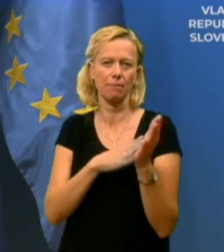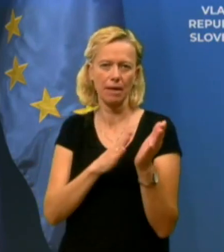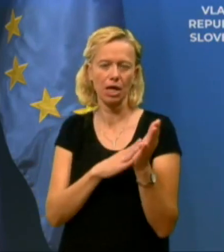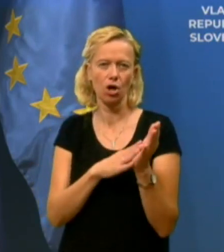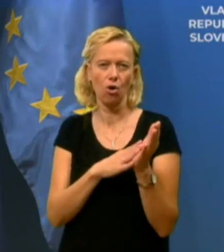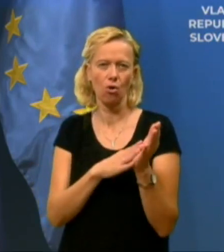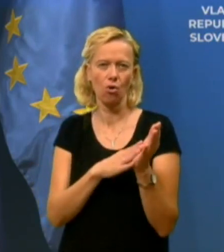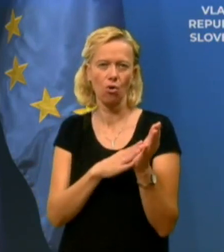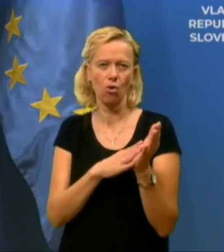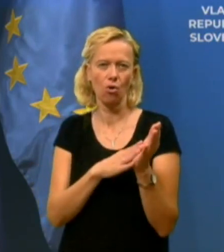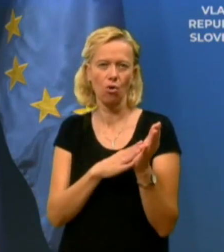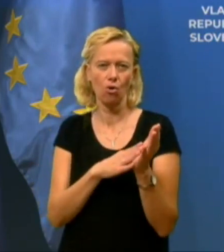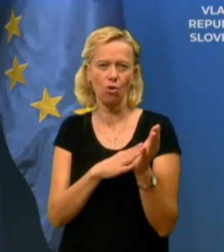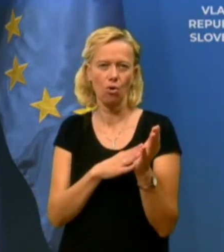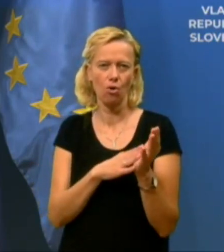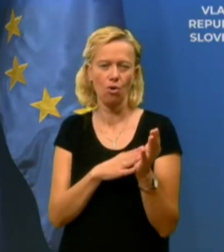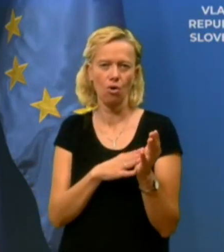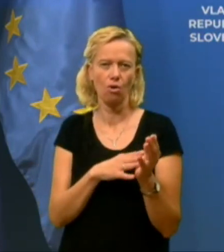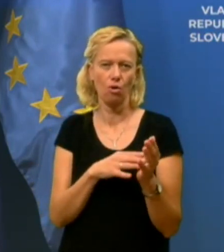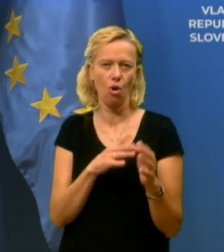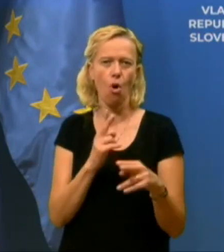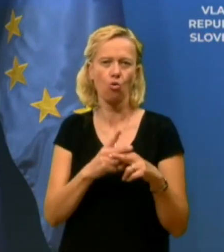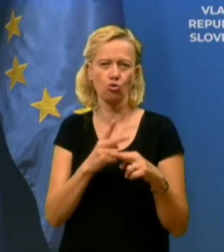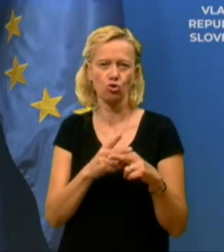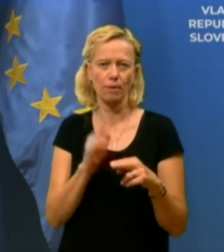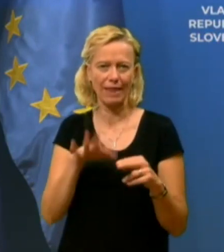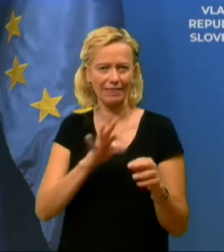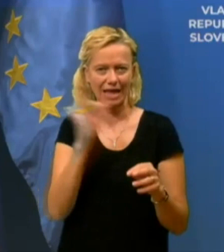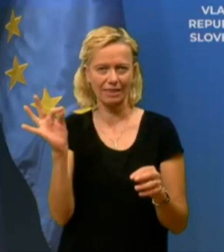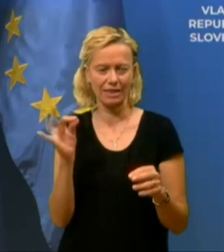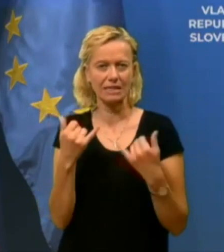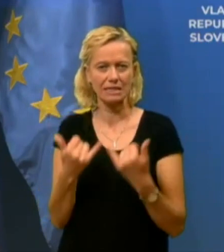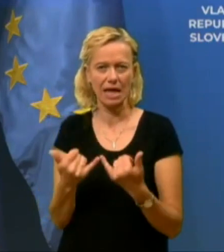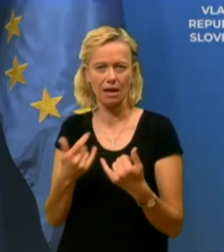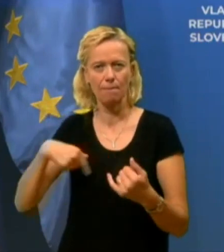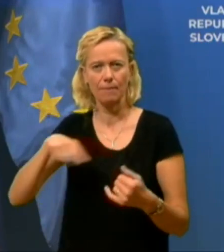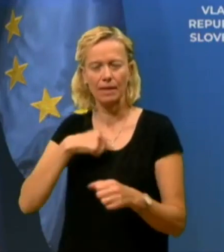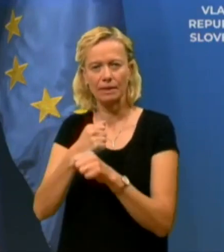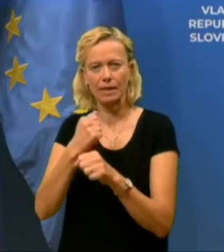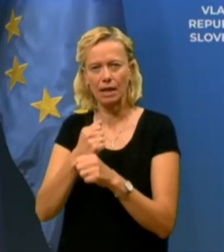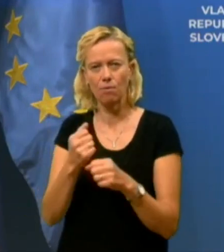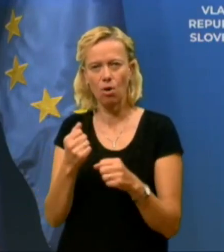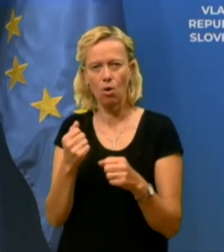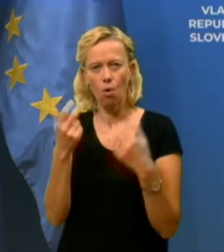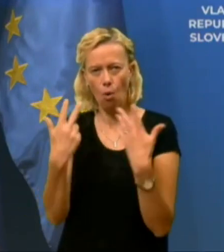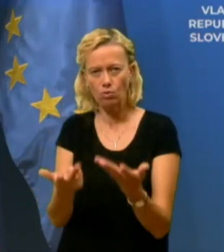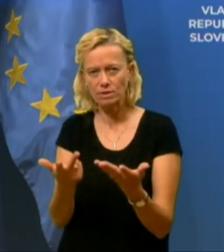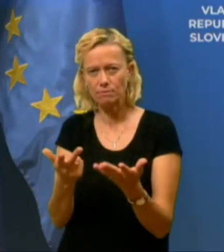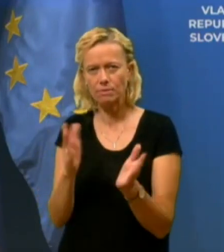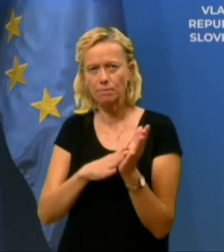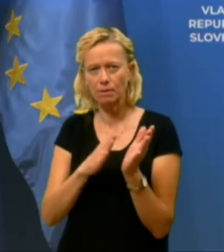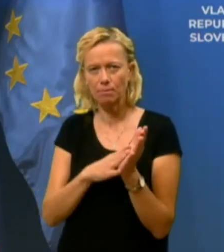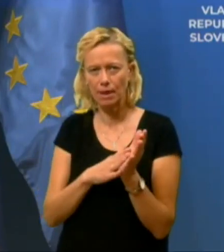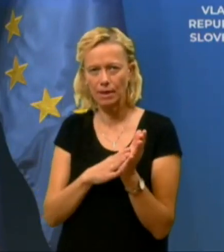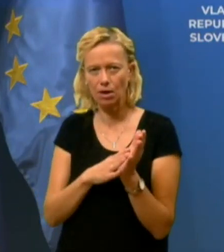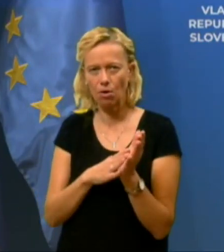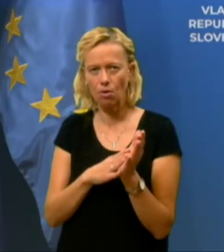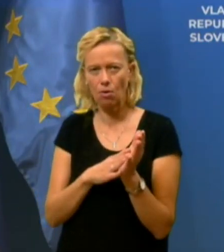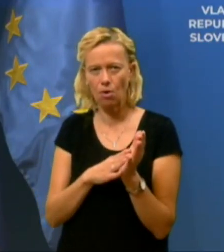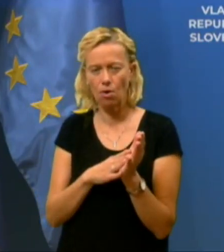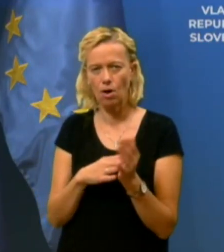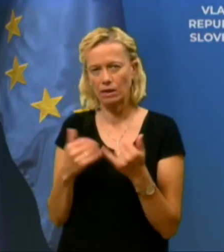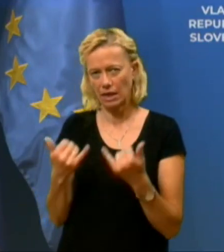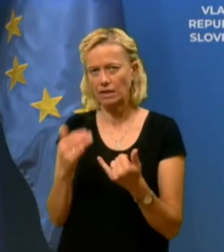oziroma potvrjenih okužb COVID na dan. Sedaj delamo 80 primirov na dan, prejšnje neve, danes jih bomo